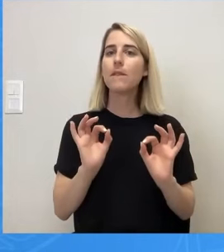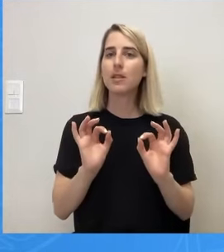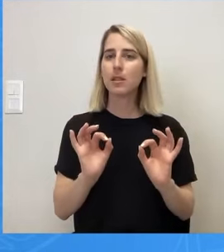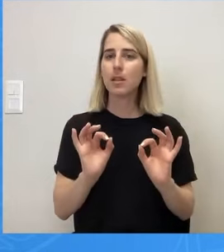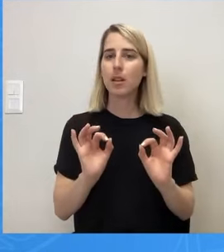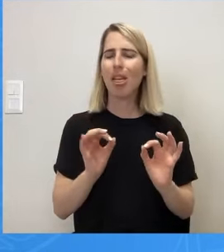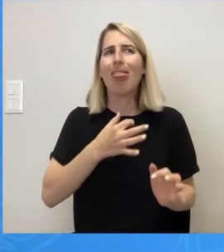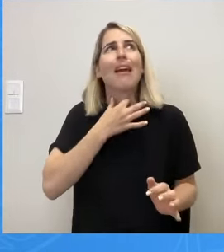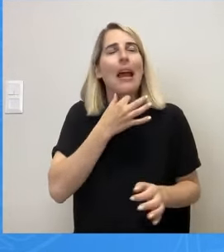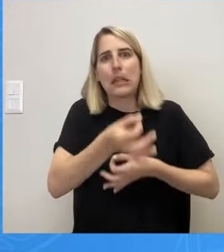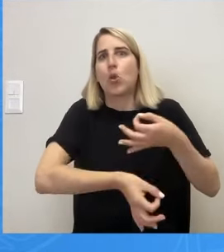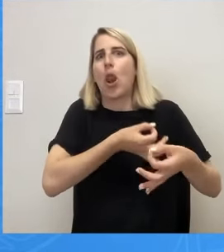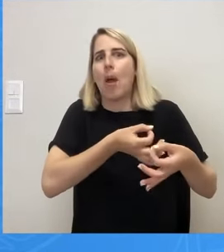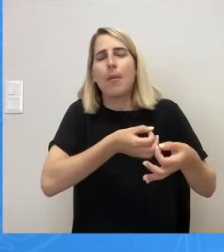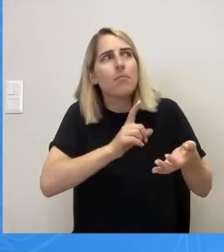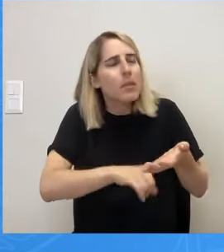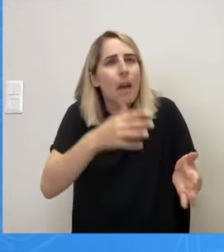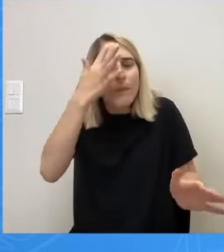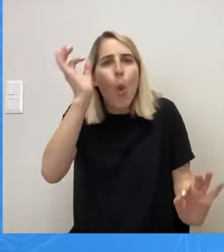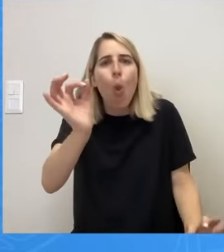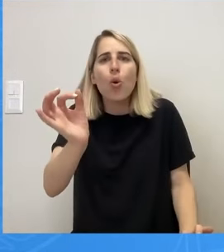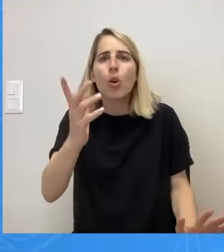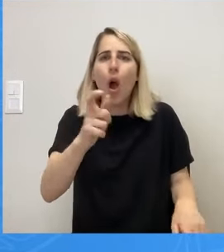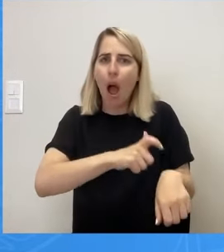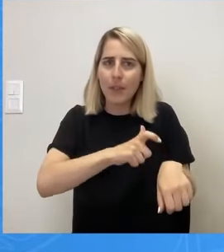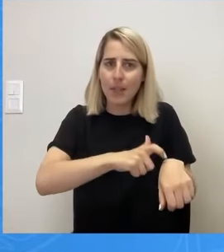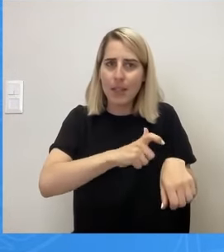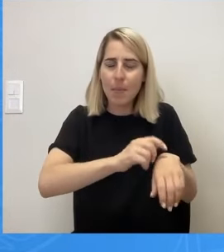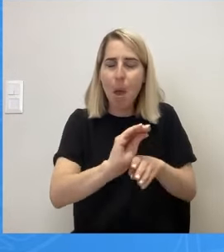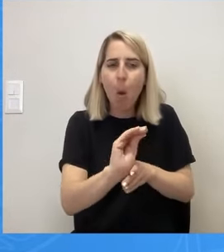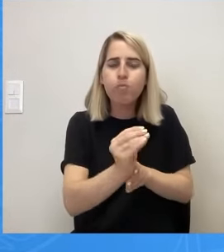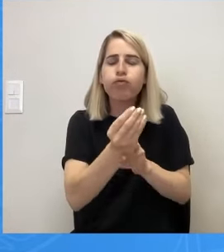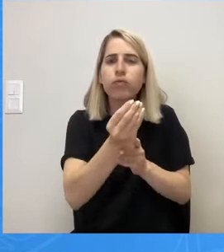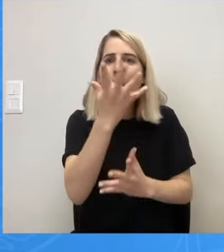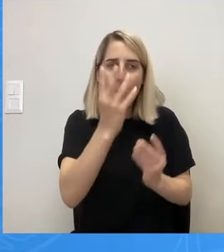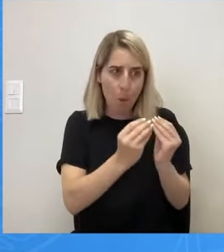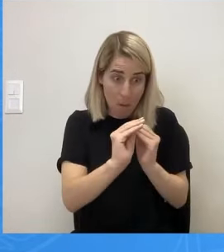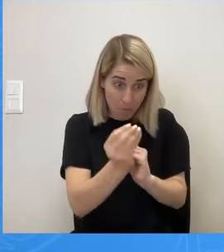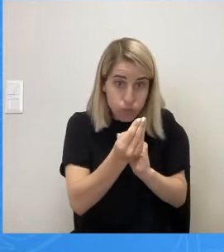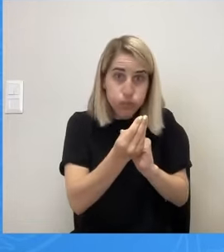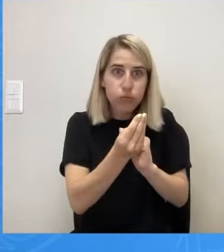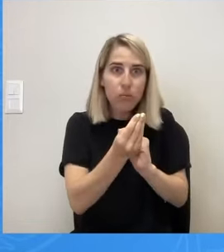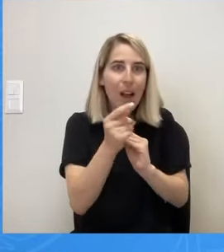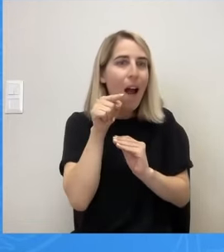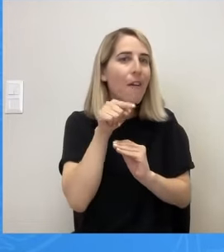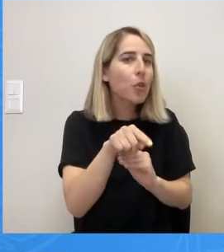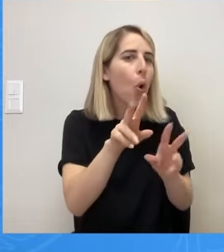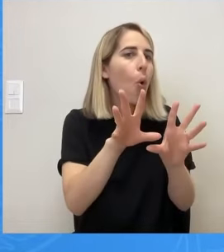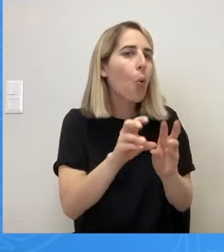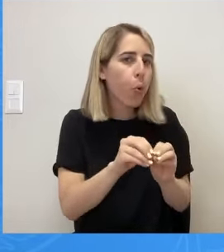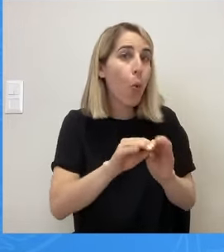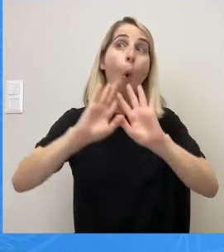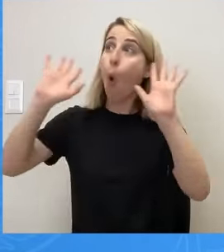να το λέμε, ότι όταν σπάει ένα απόστημα, αυτό δεν αφορά τη μεγάλη πλειοψηφία των εργαζομένων του Δήμου.